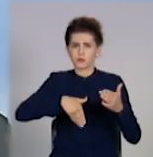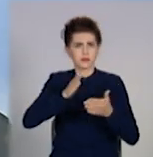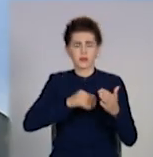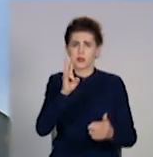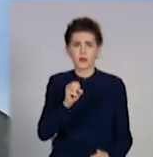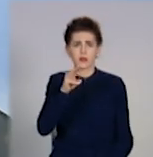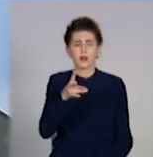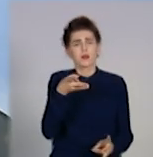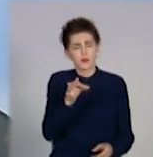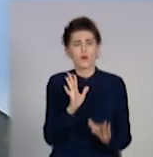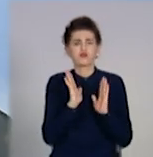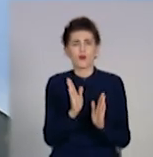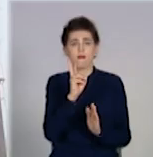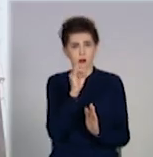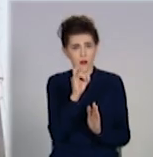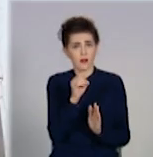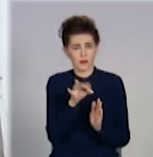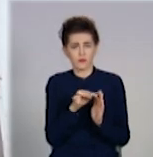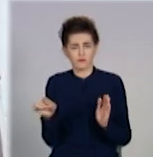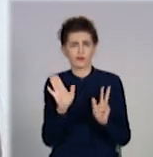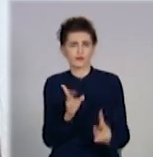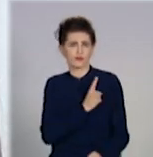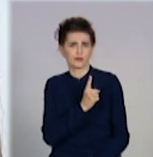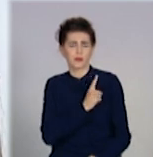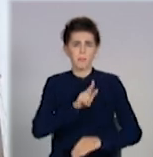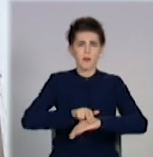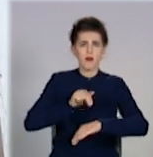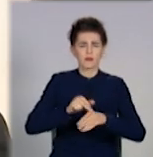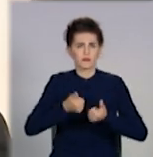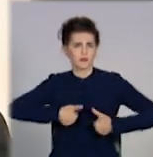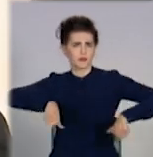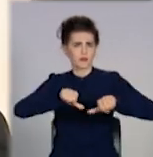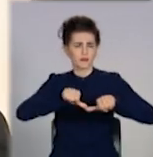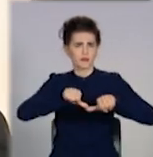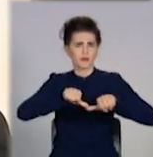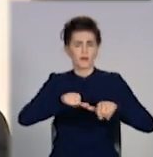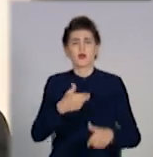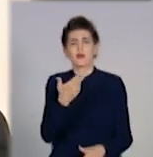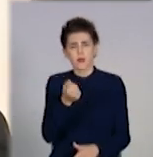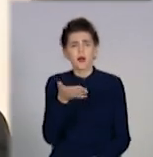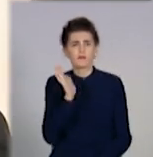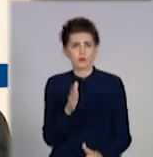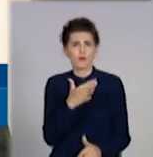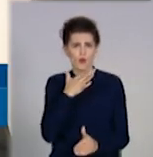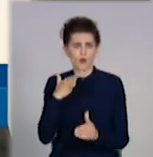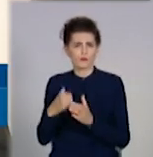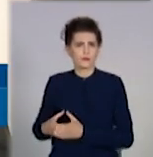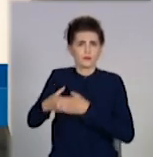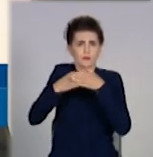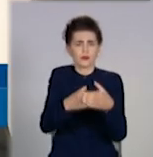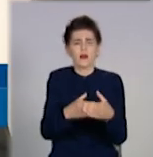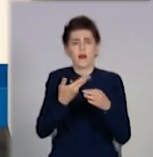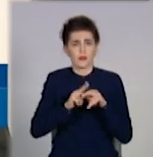дотриманням карантину будуть стежити поліцейські у посиленому складі. Кількість нарядів в період карантинних